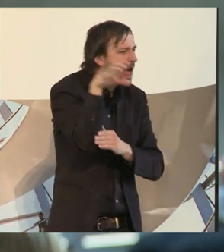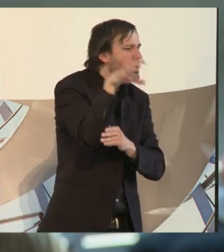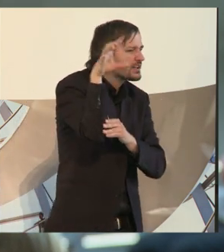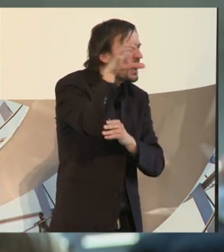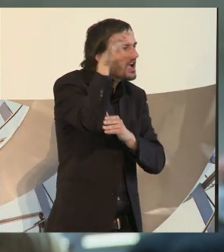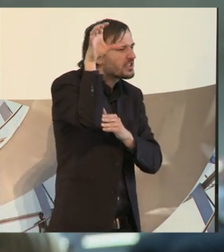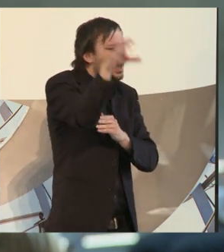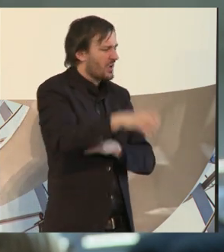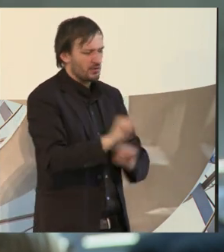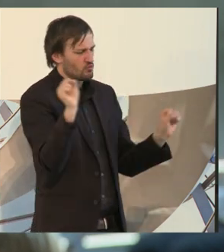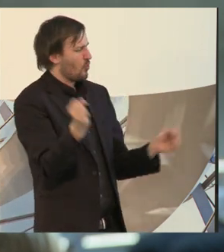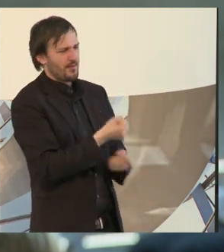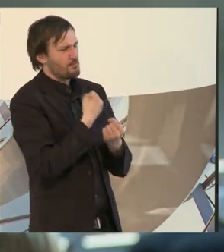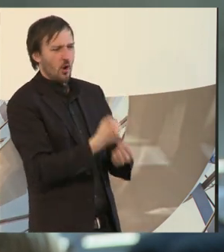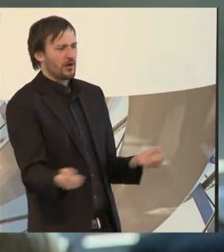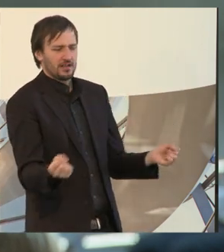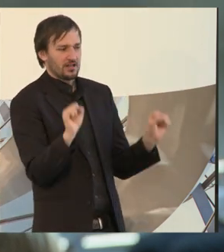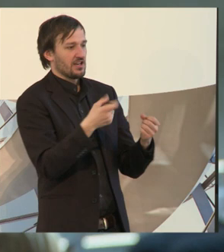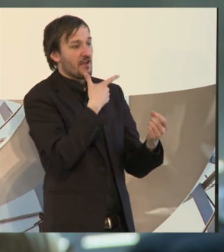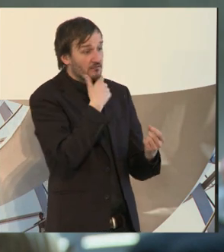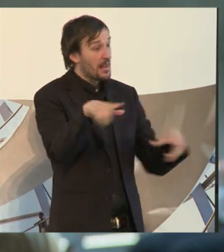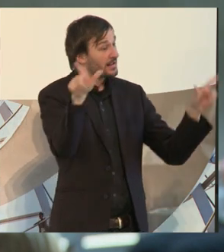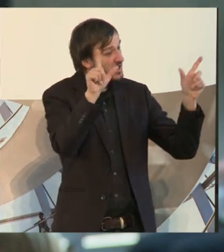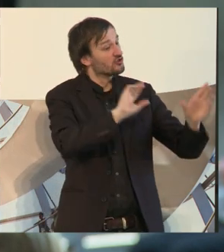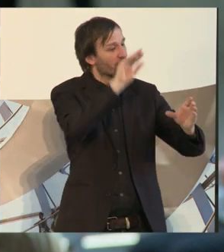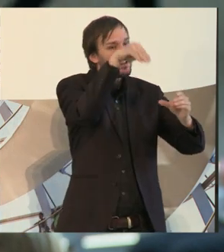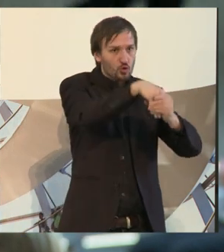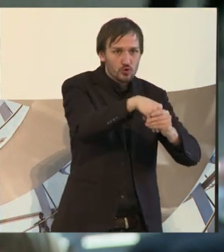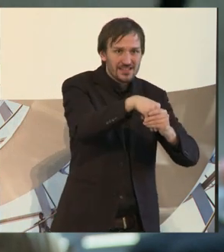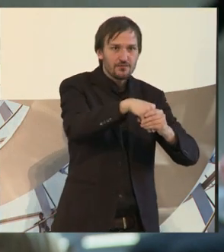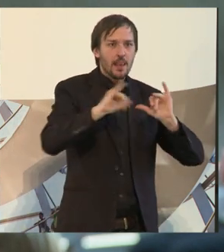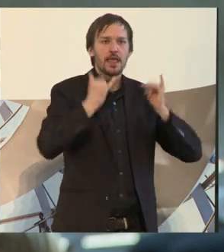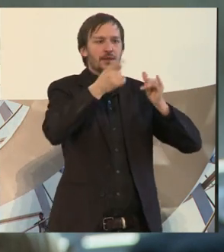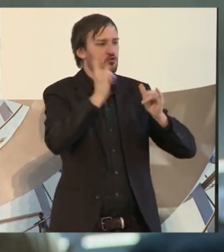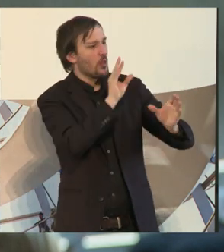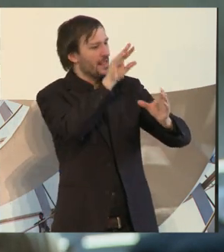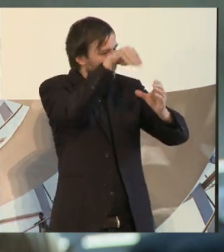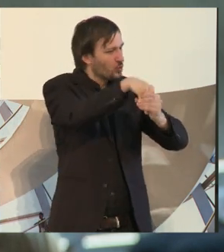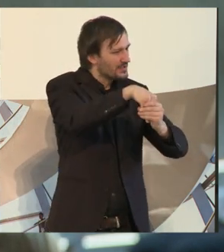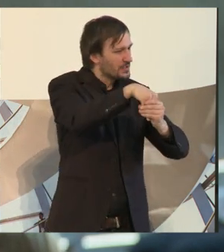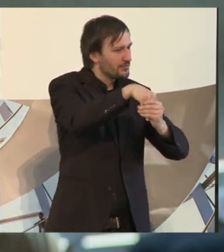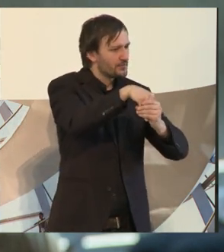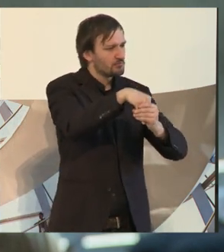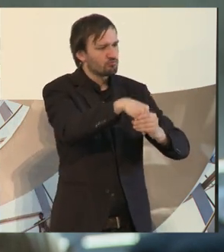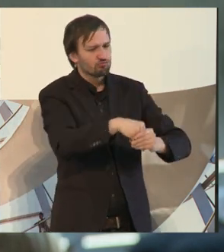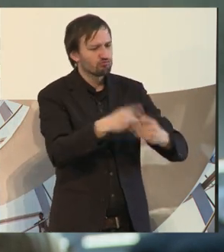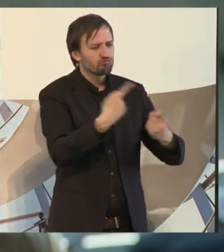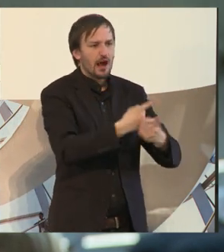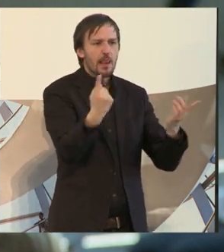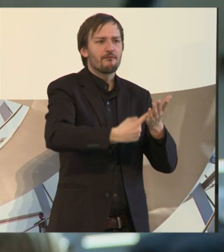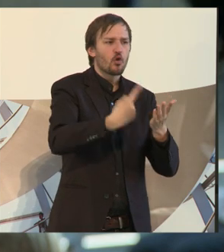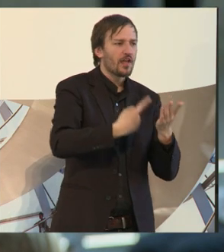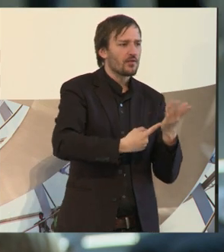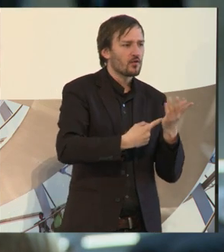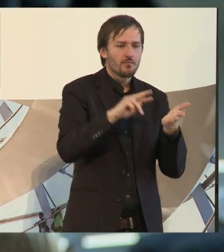ist eigentlich ein Ding der Unmöglichkeit. Wir wollen inklusiv ein inklusives Leben eigentlich haben, einfordern und tun